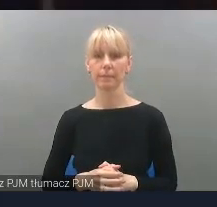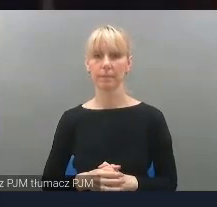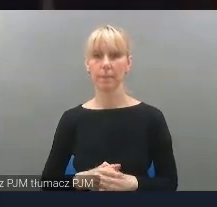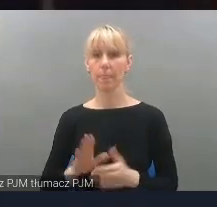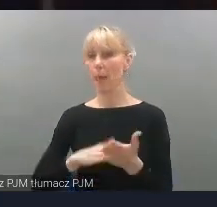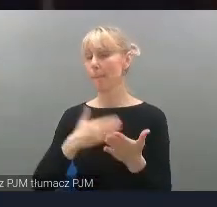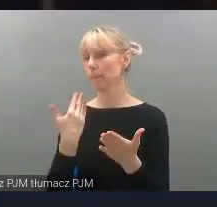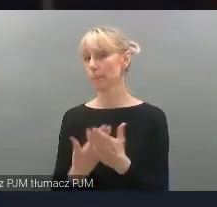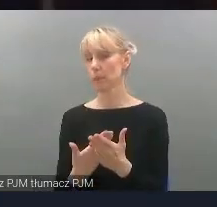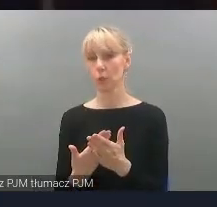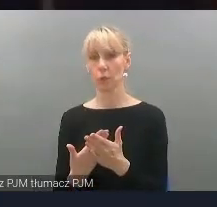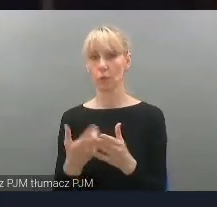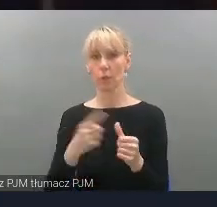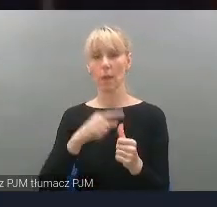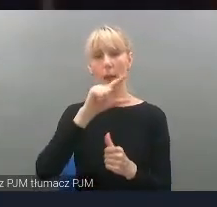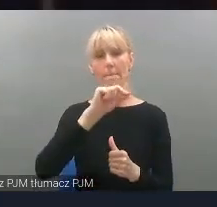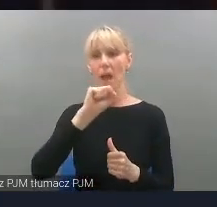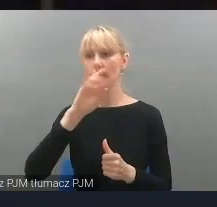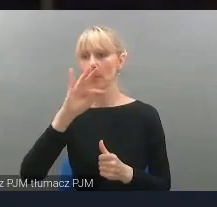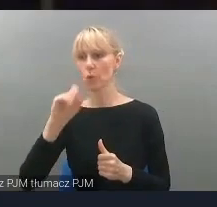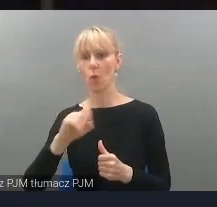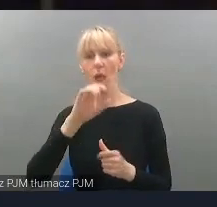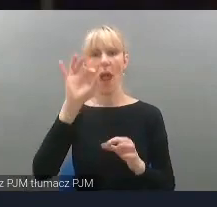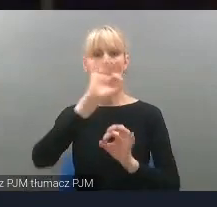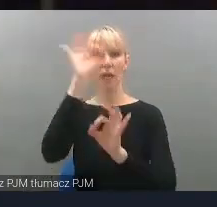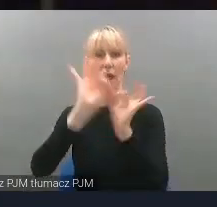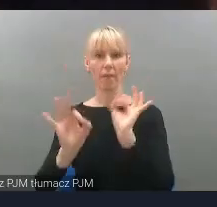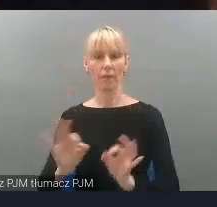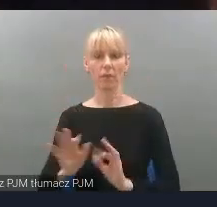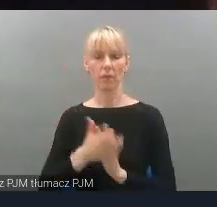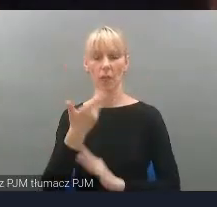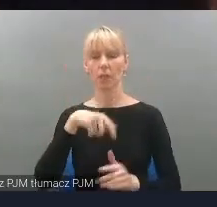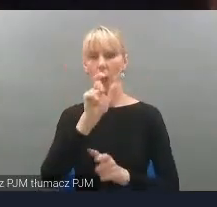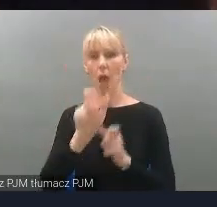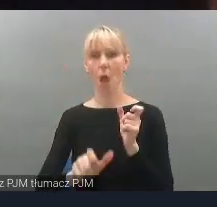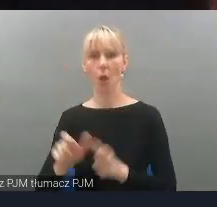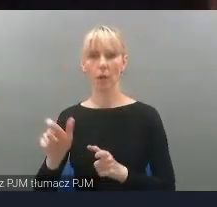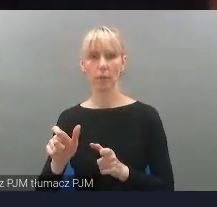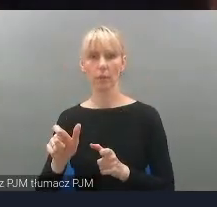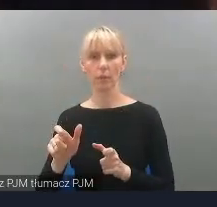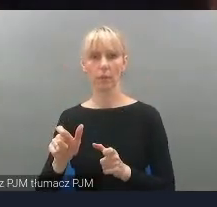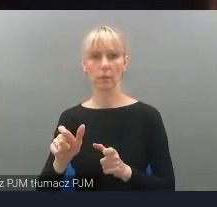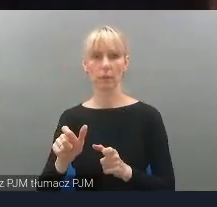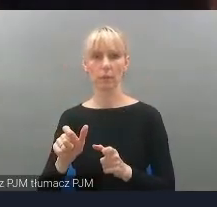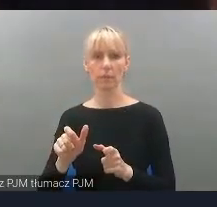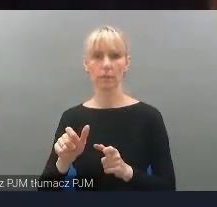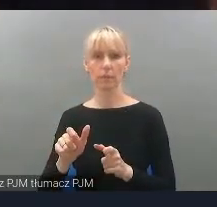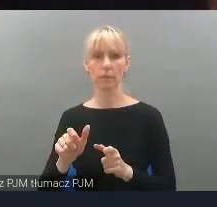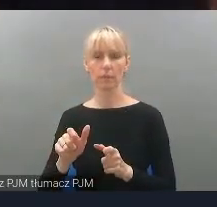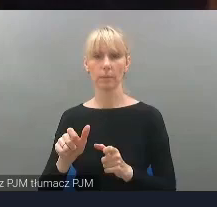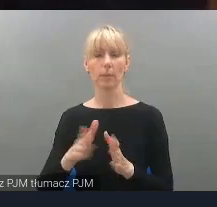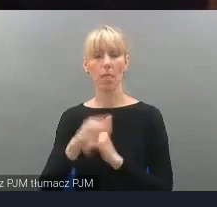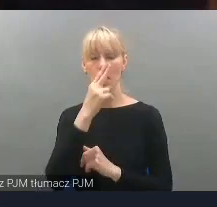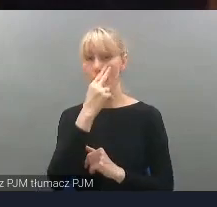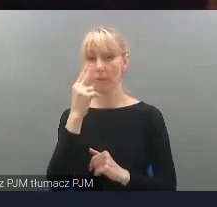na przykład partytury graficzne dla osób niewidomych albo dźwięk w utworach muzycznych dla osób